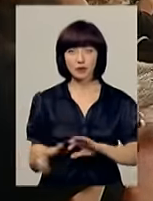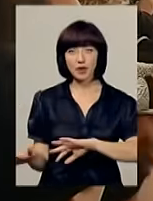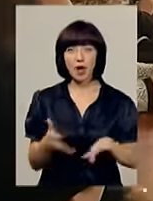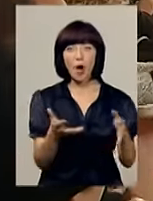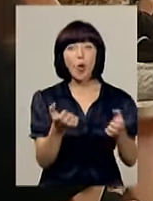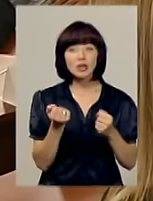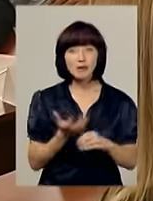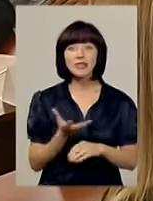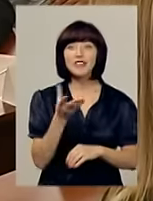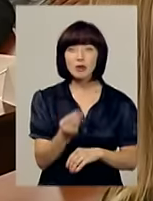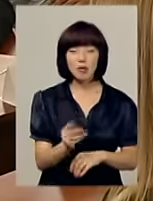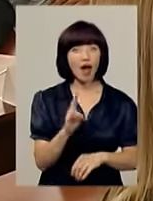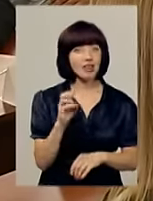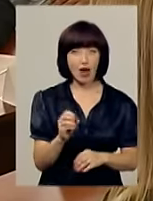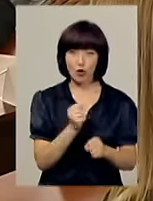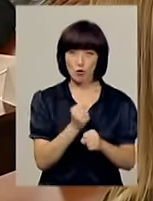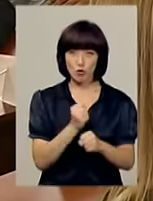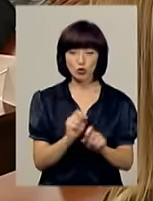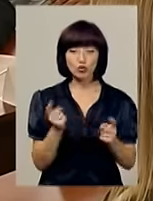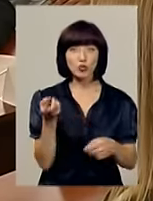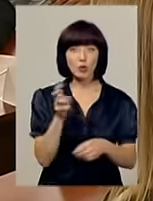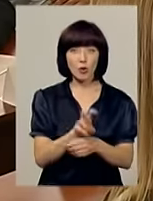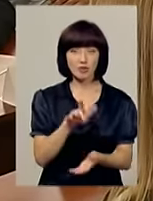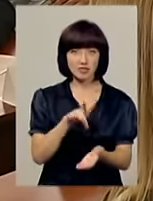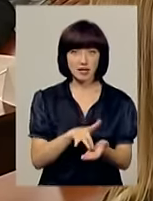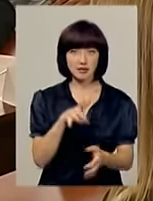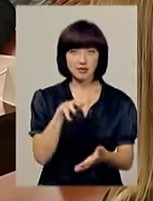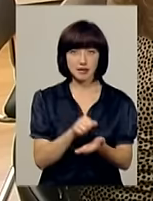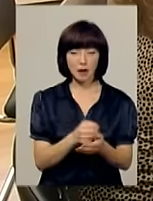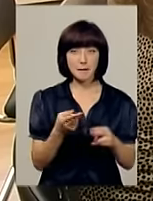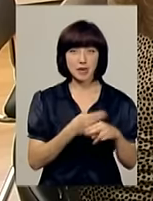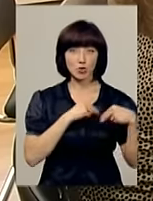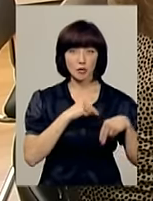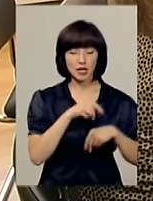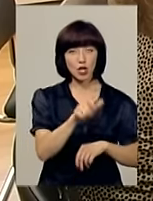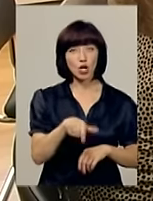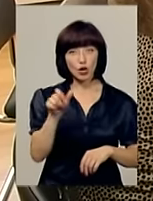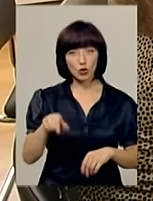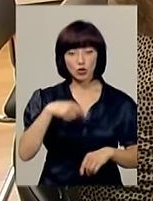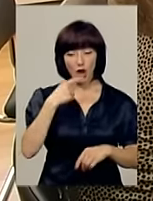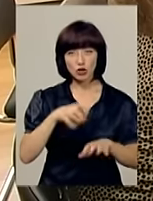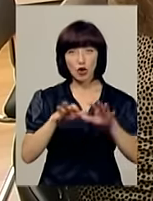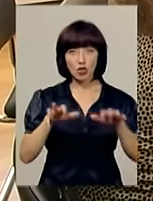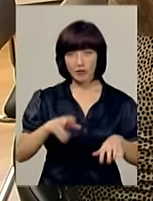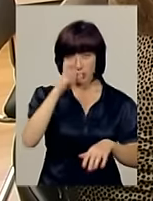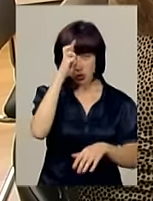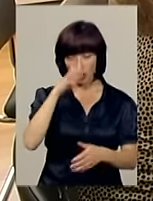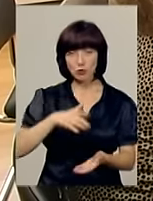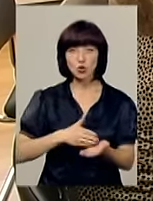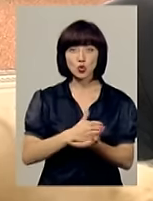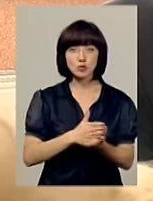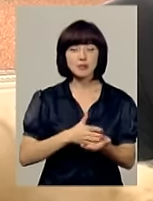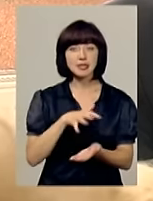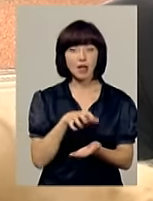не роботу. Ось за чим зараз приходять у центри зайнятості безробітні, переконаний голова Державної служби зайнятості Ярослав